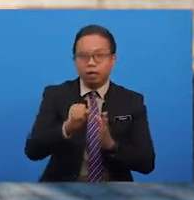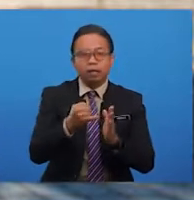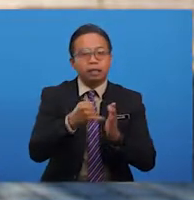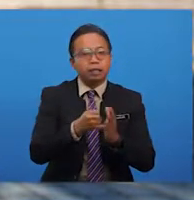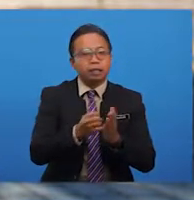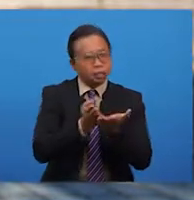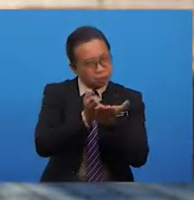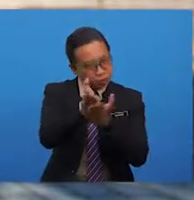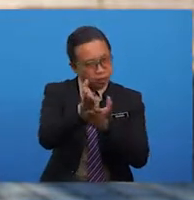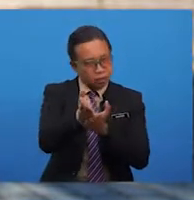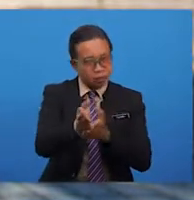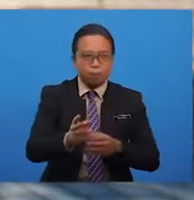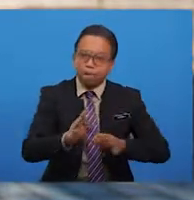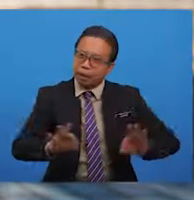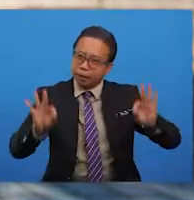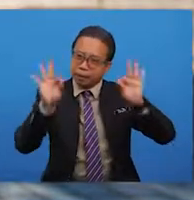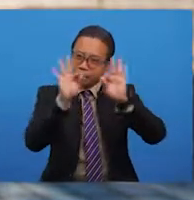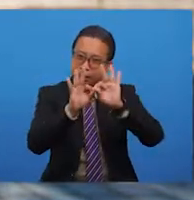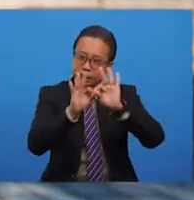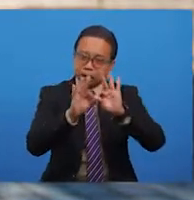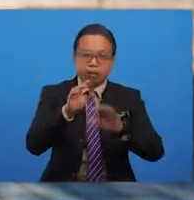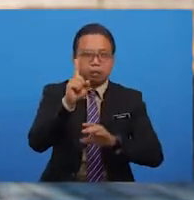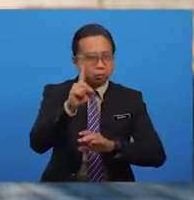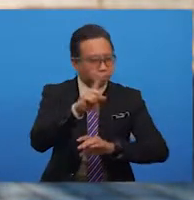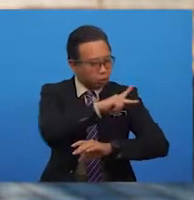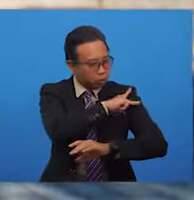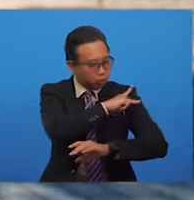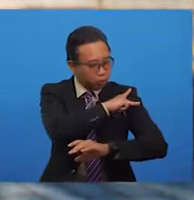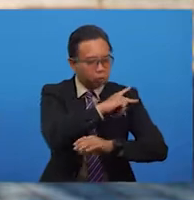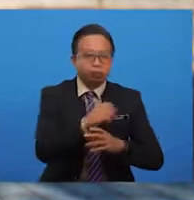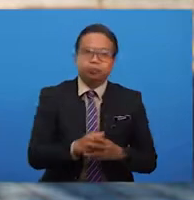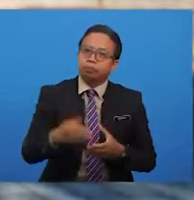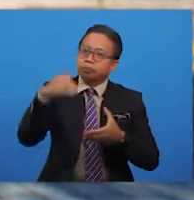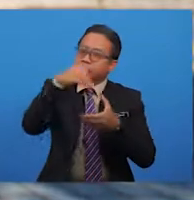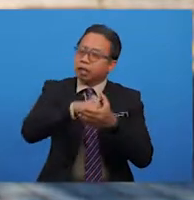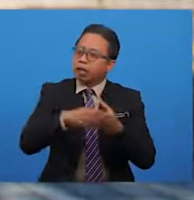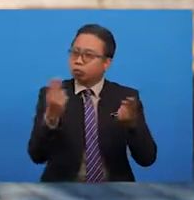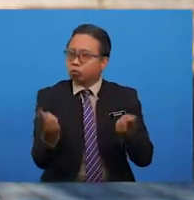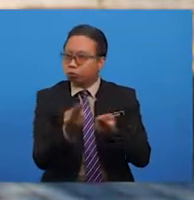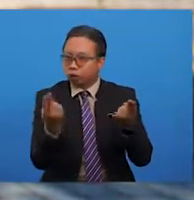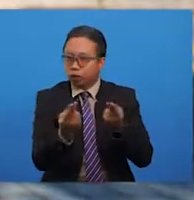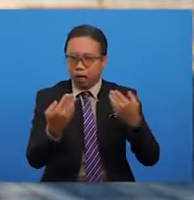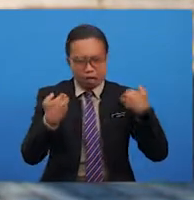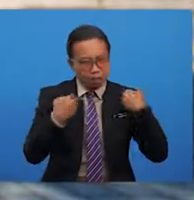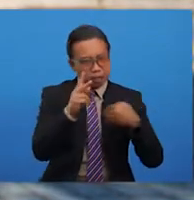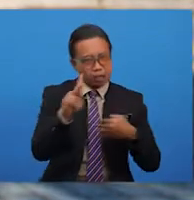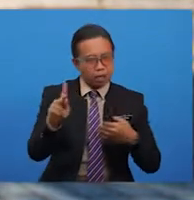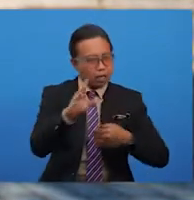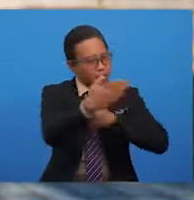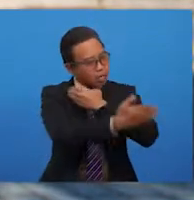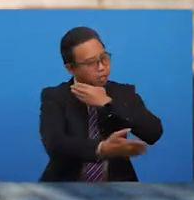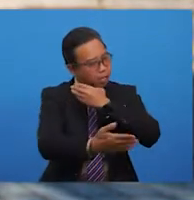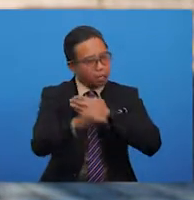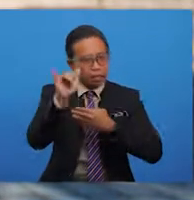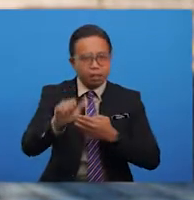menunjukkan pentingnya peranan seorang pemimpin sejati dalam usaha mewujudkan negara yang aman